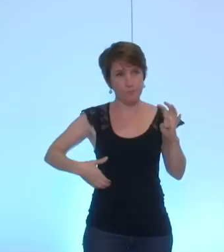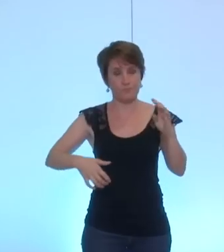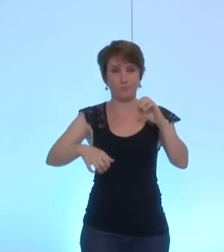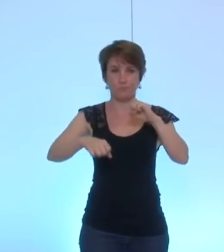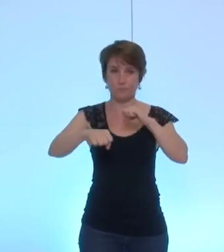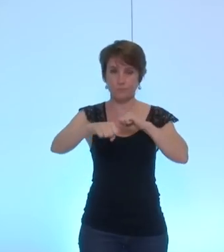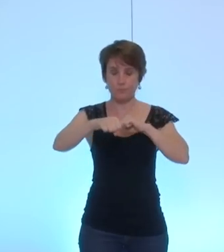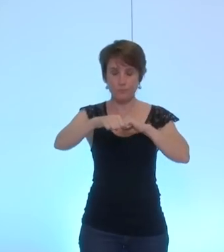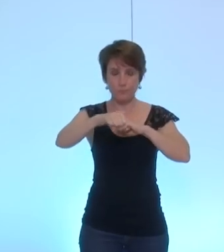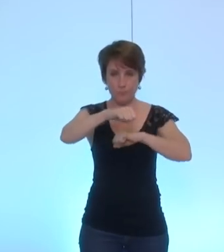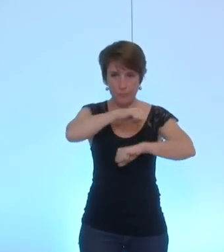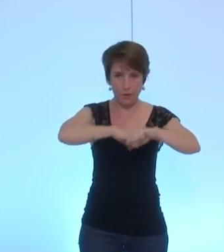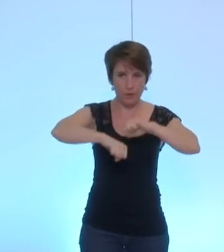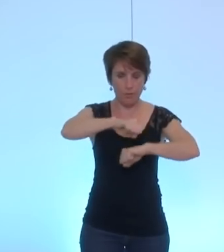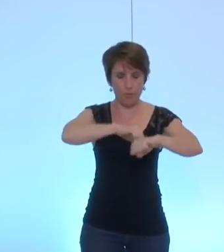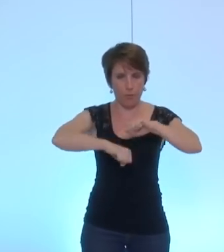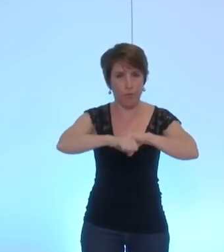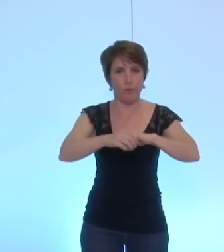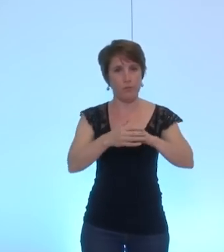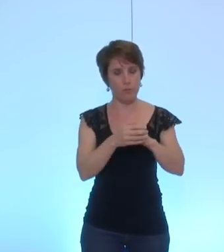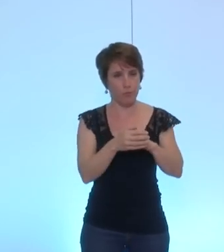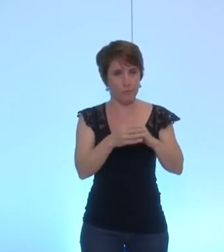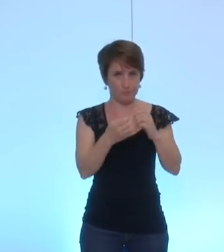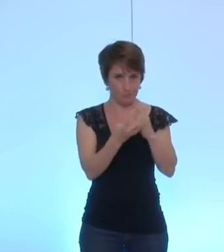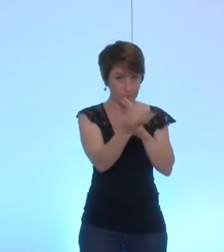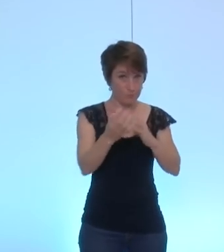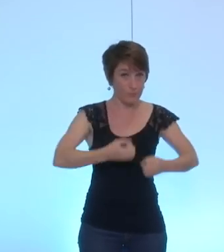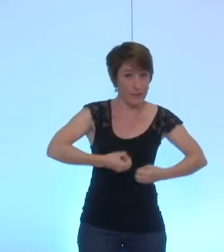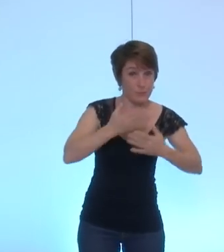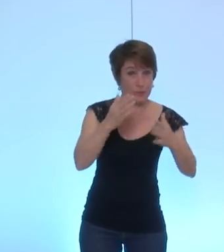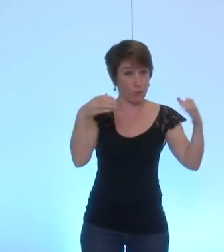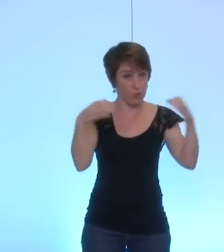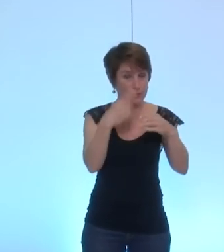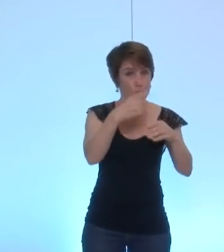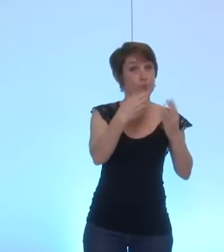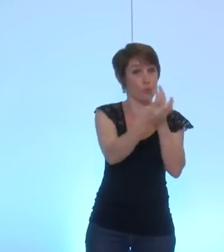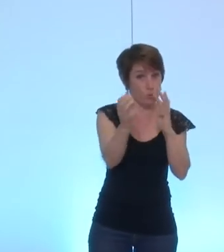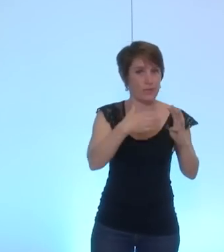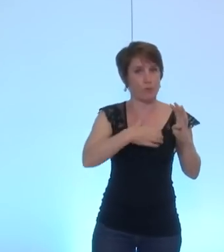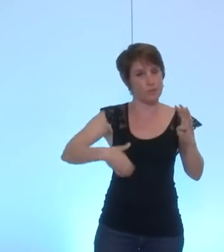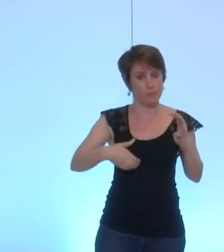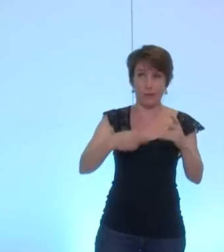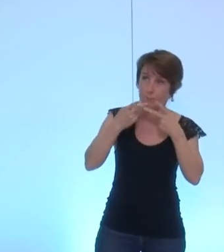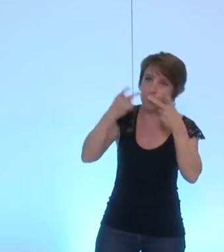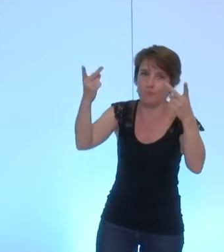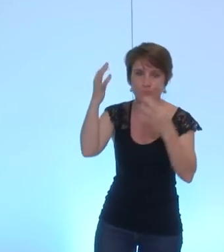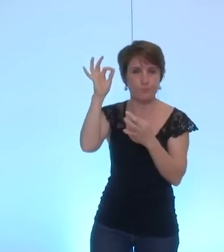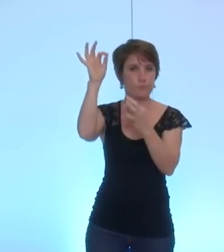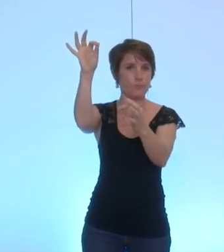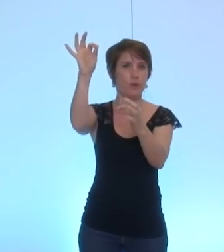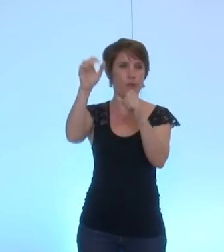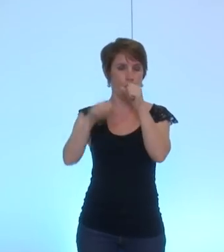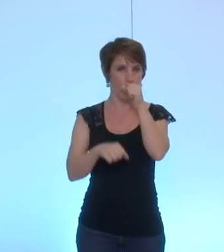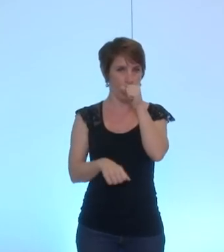une expression collective de conseil municipal et non